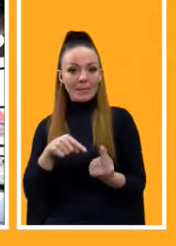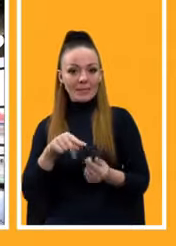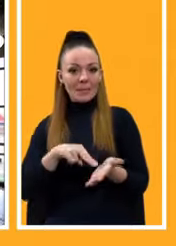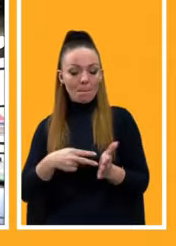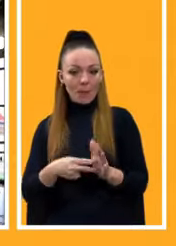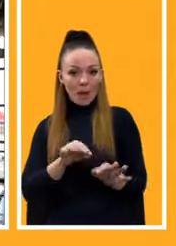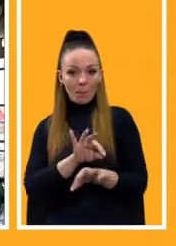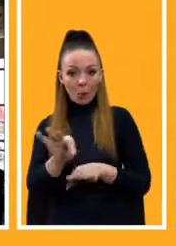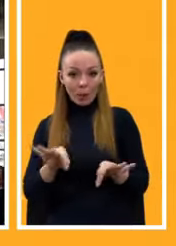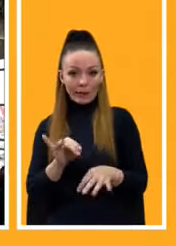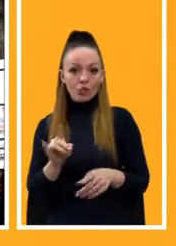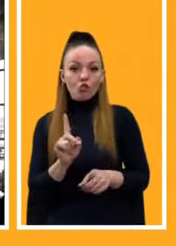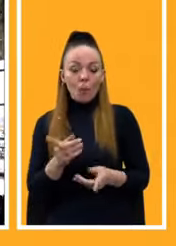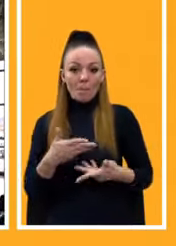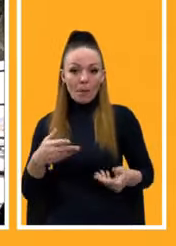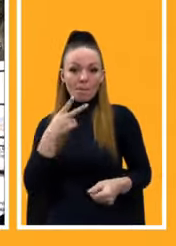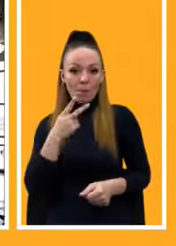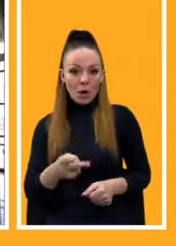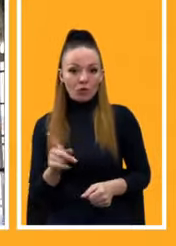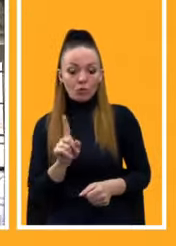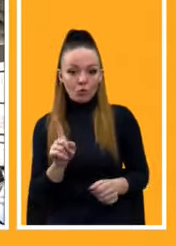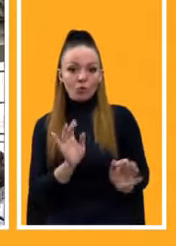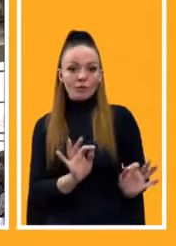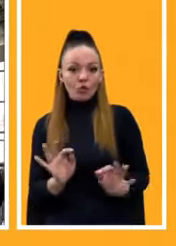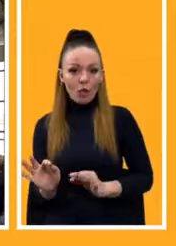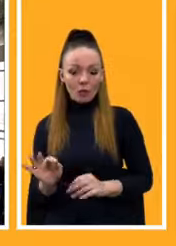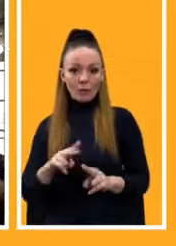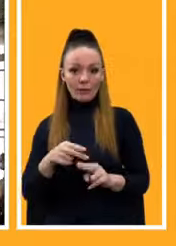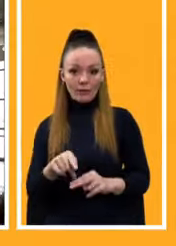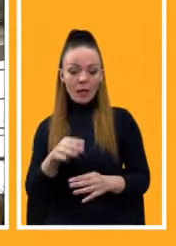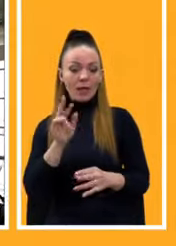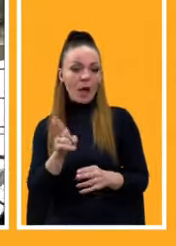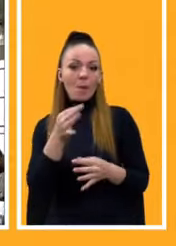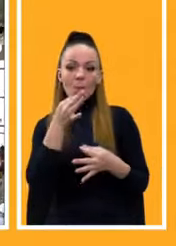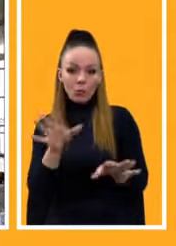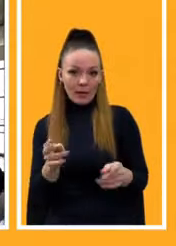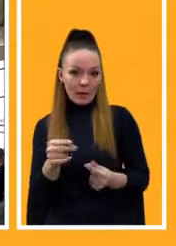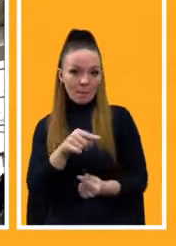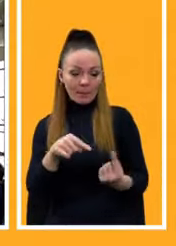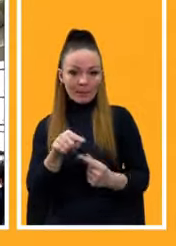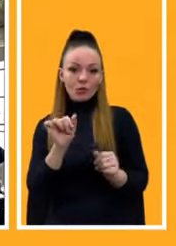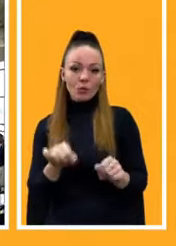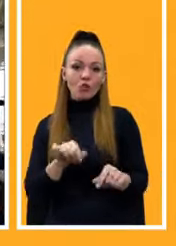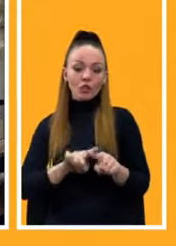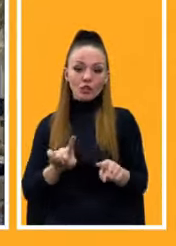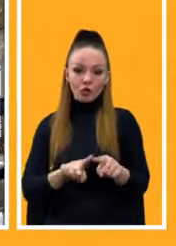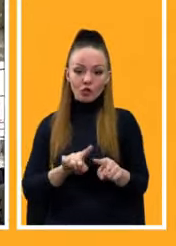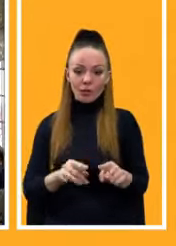І те, що ми бачимо, що, звичайно, це як будь-який бізнес, він може бути швидше окупний,